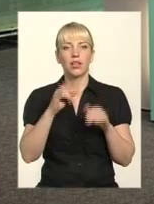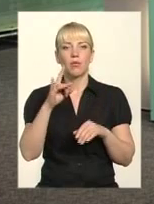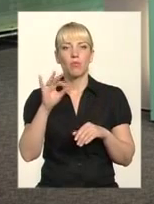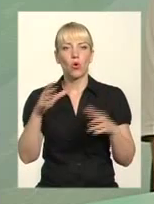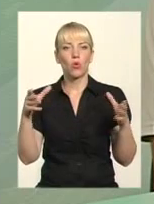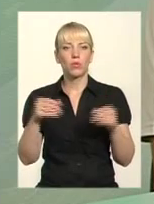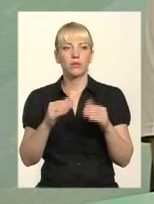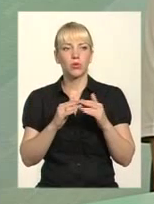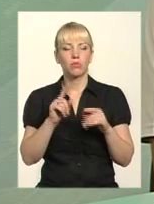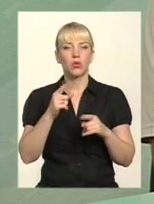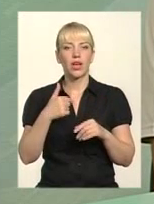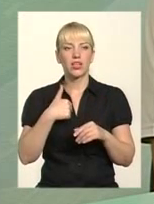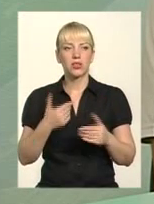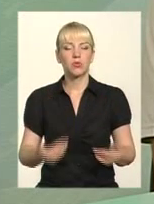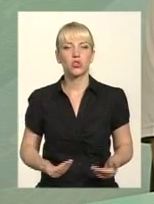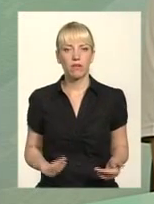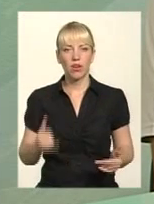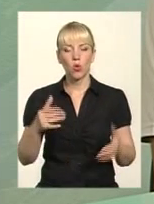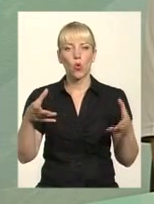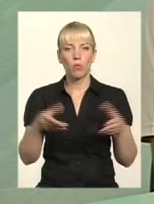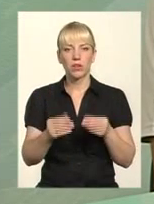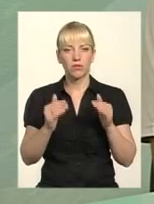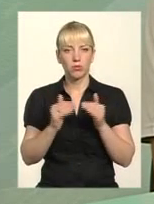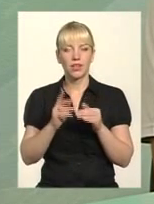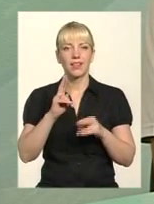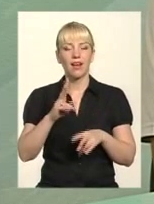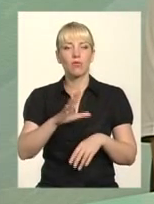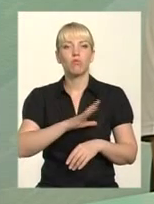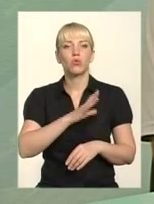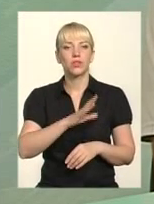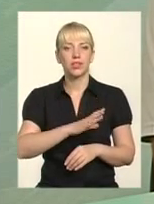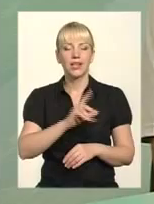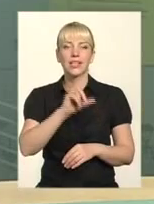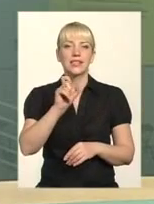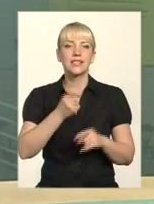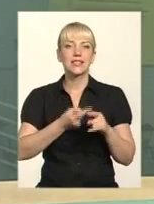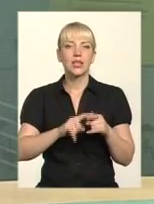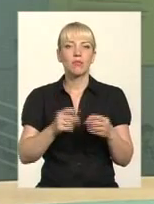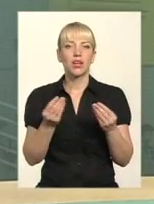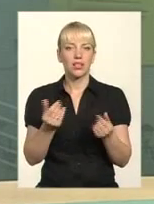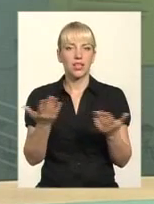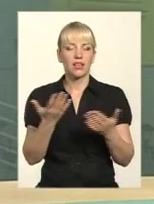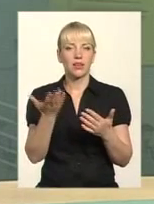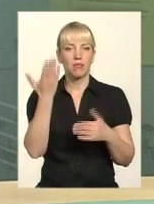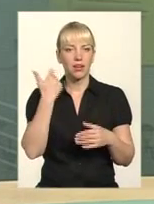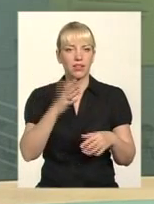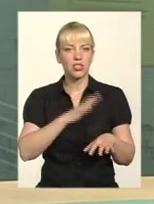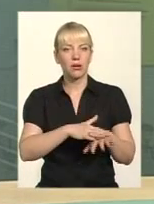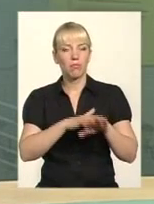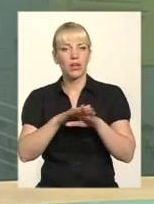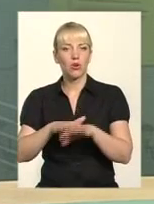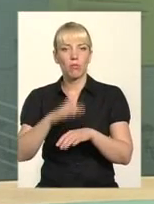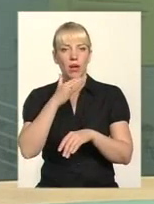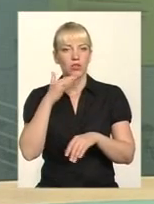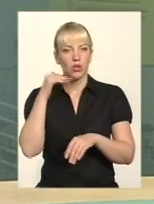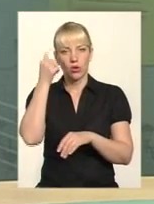будинки, тому що я живу в кооперативному будинку. Як бути з тими грішами, якими перераховували потім